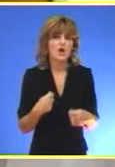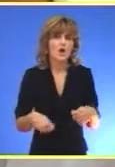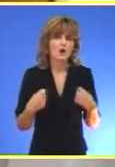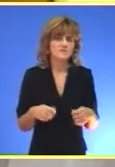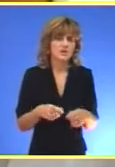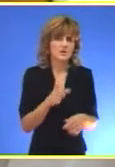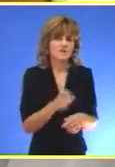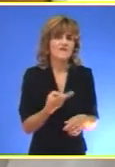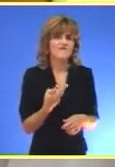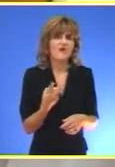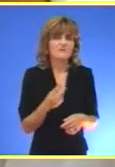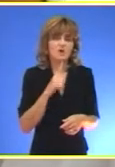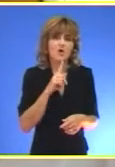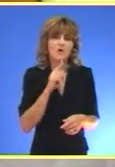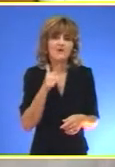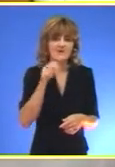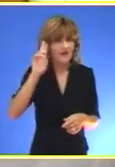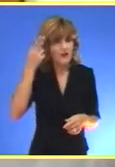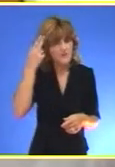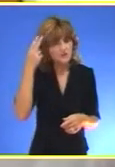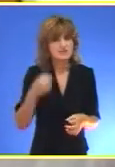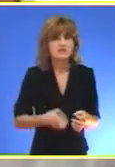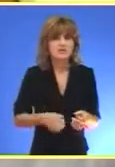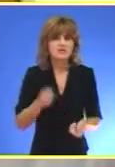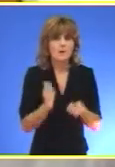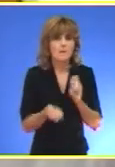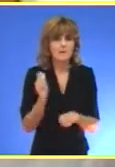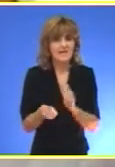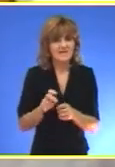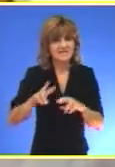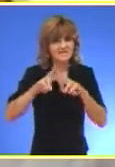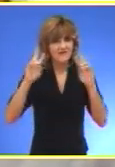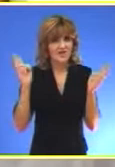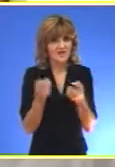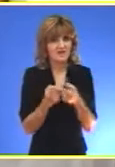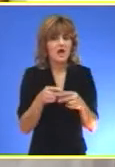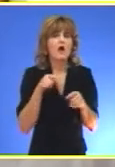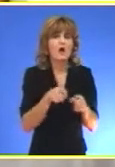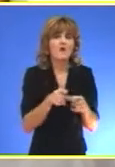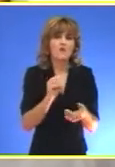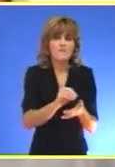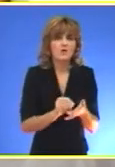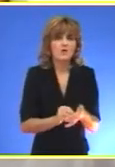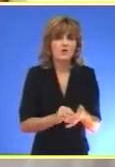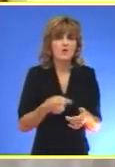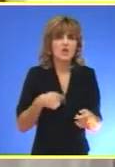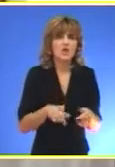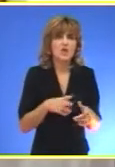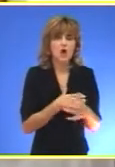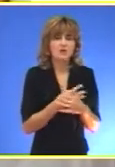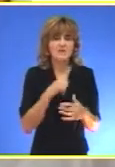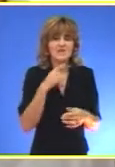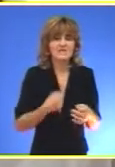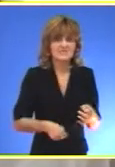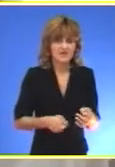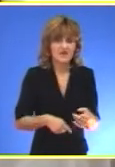Vladimirom Tarasovom Koji je jedan od najpoznatijih Jazz burnjara sveta A u ovom projektu Jožef i svira